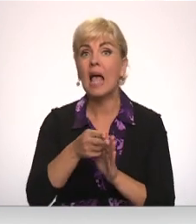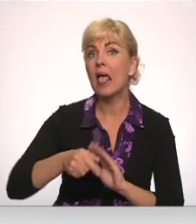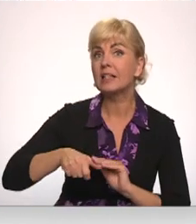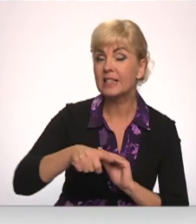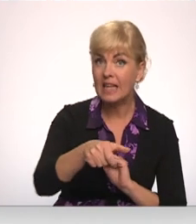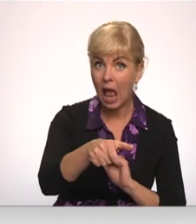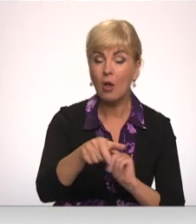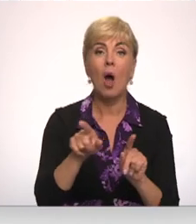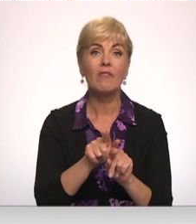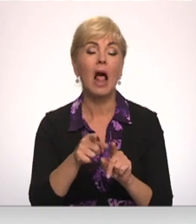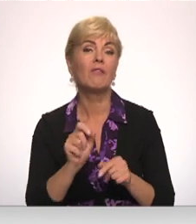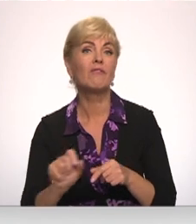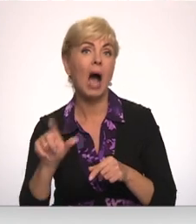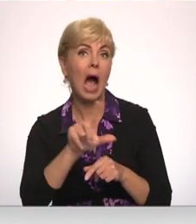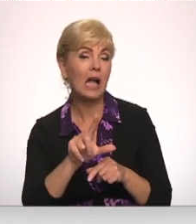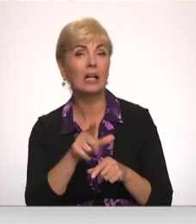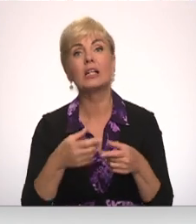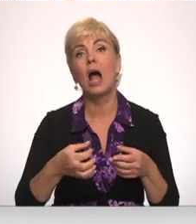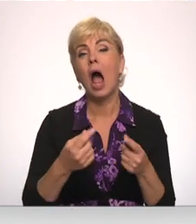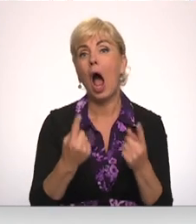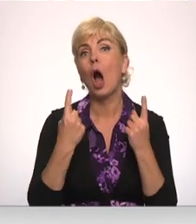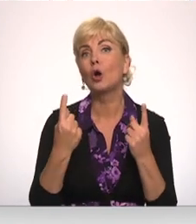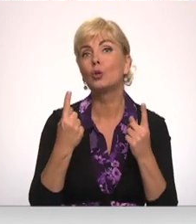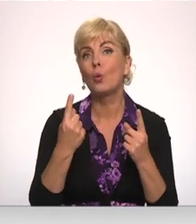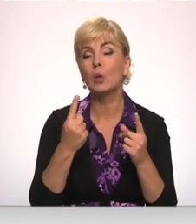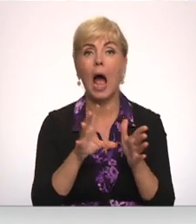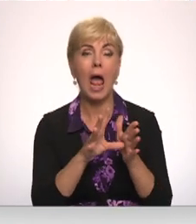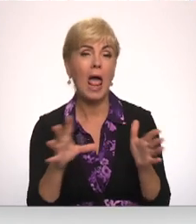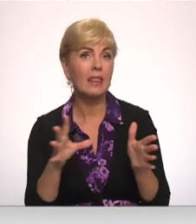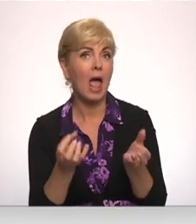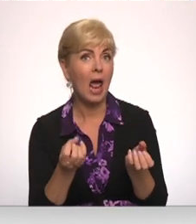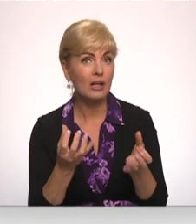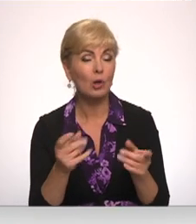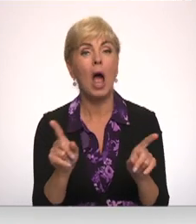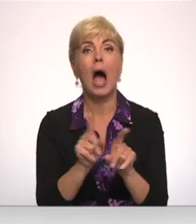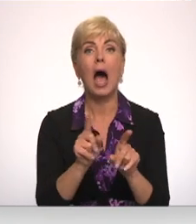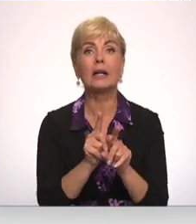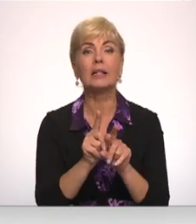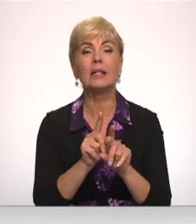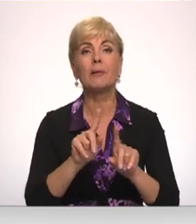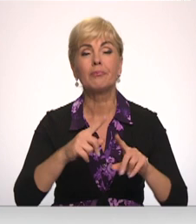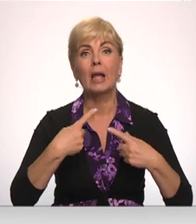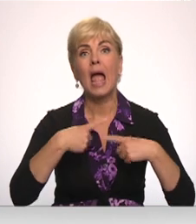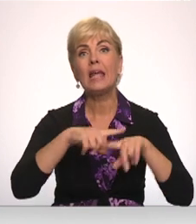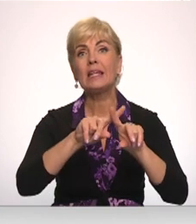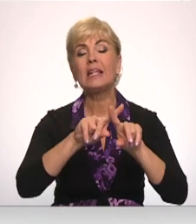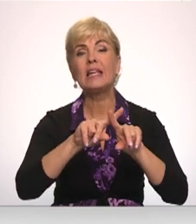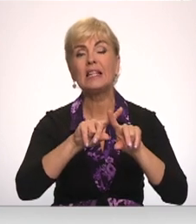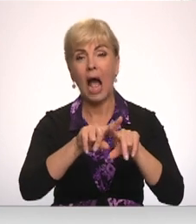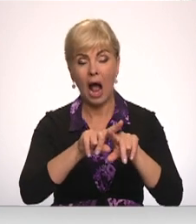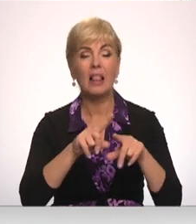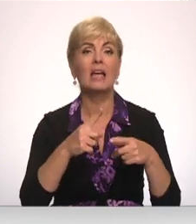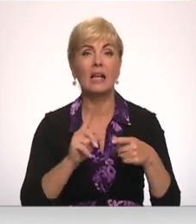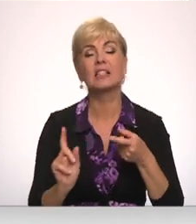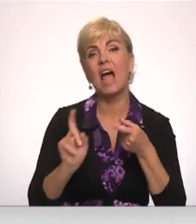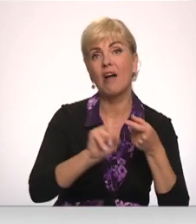arī vēl jo vairāk aktuālā šobrīd enerģētika un arī digitalie savienojumi. Visam